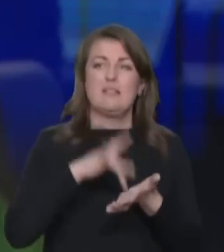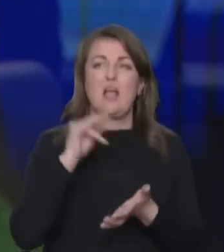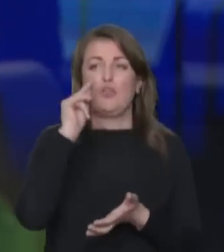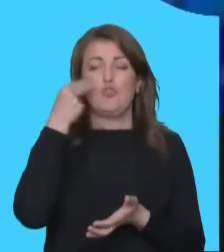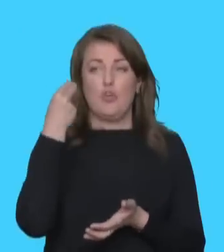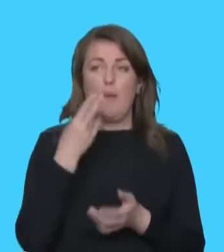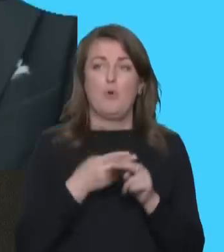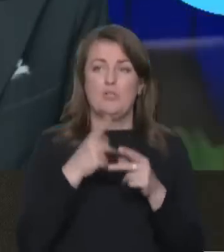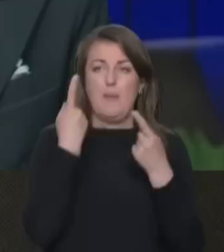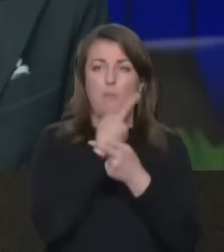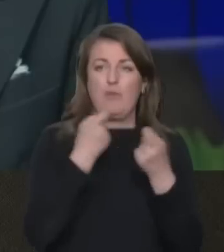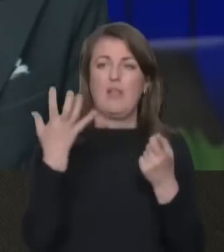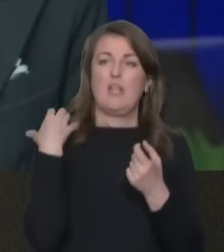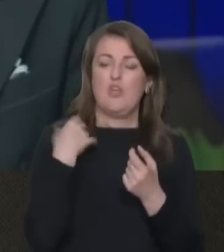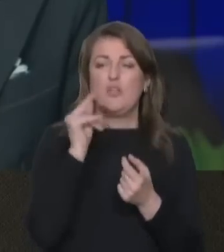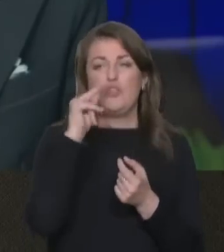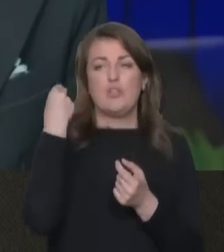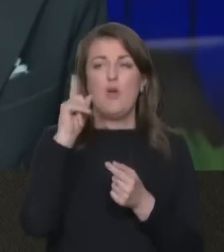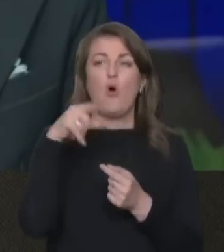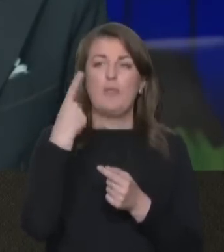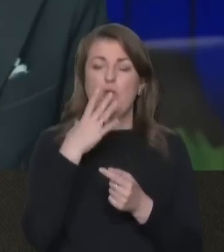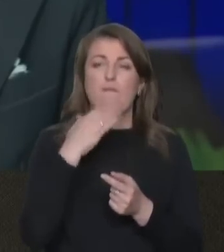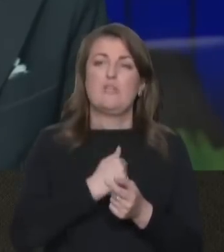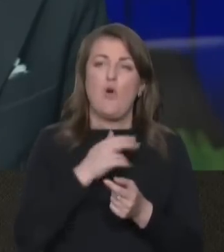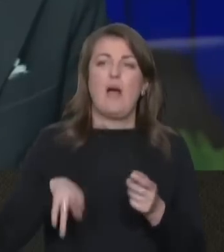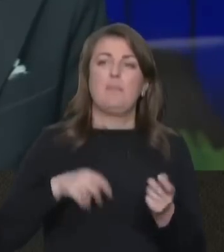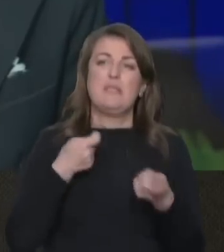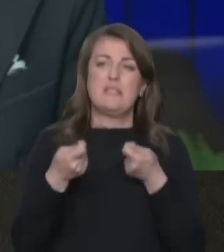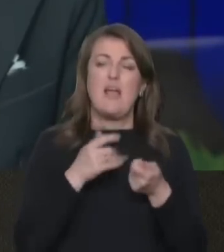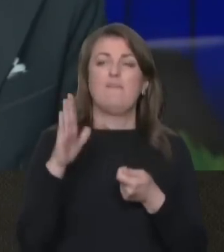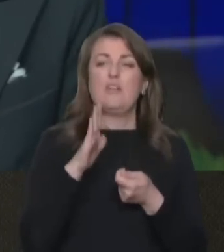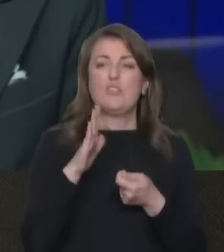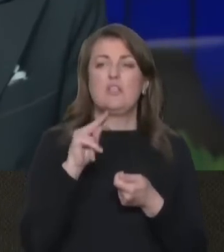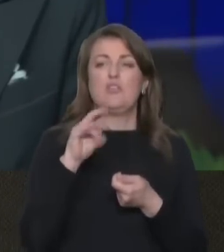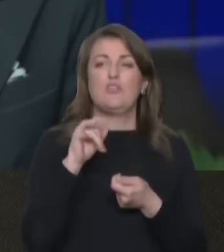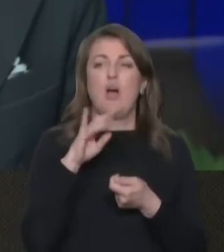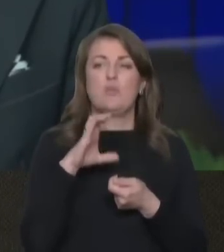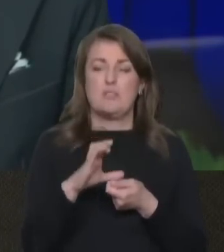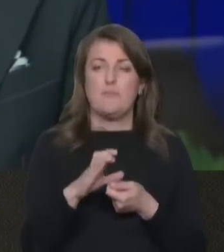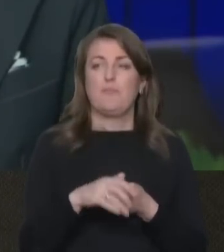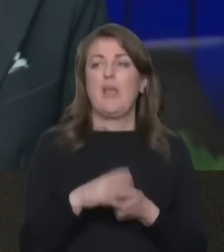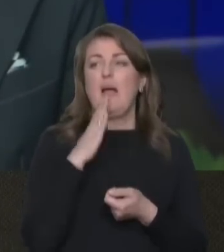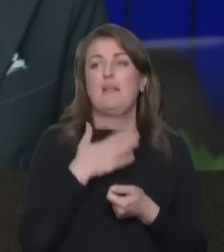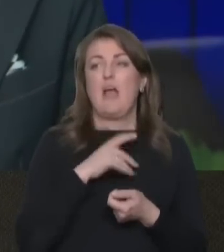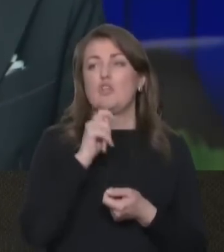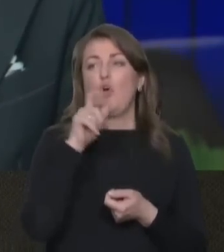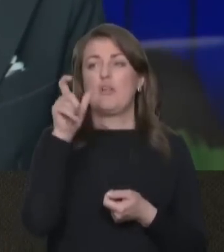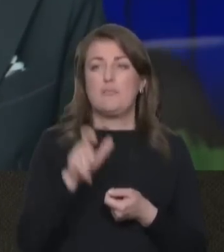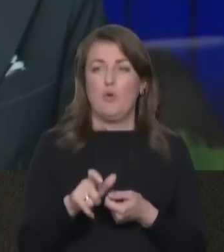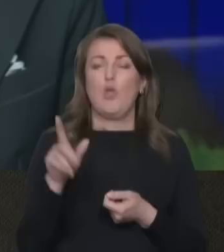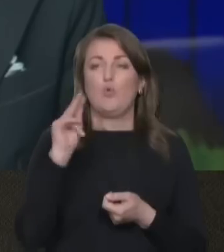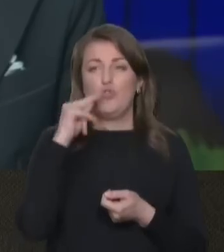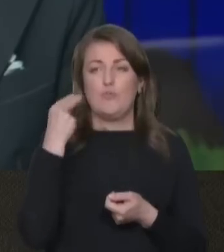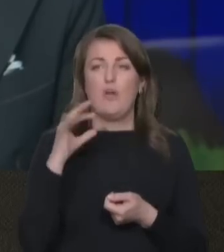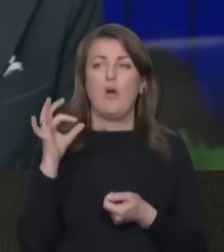Чернігова. Про це повідомляє начальник Чернігівської обласної військової адміністрації В'ячеслав Чаос. Наша кореспондентка у